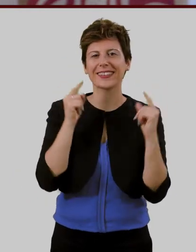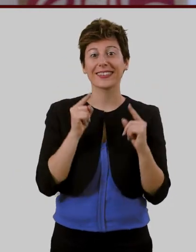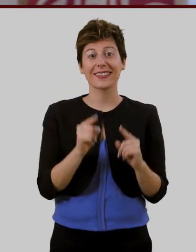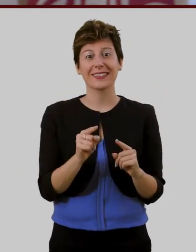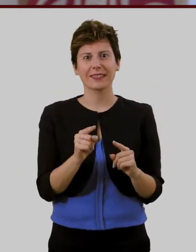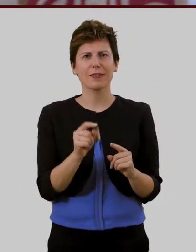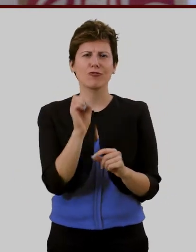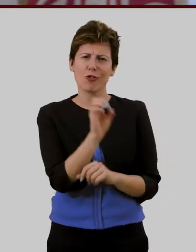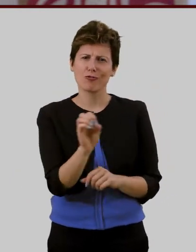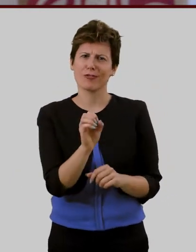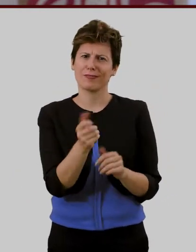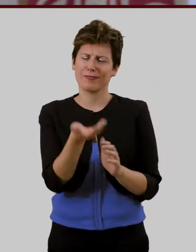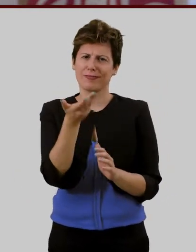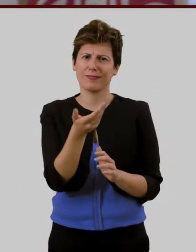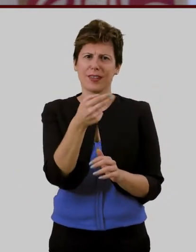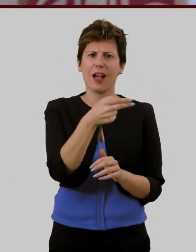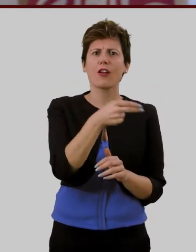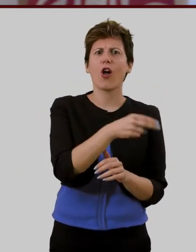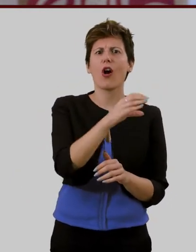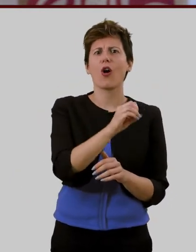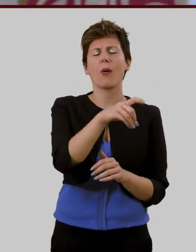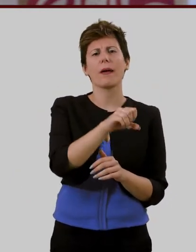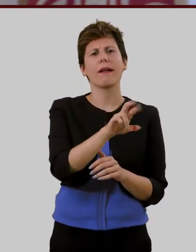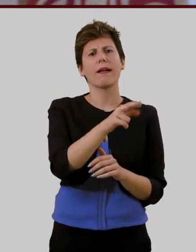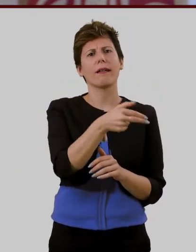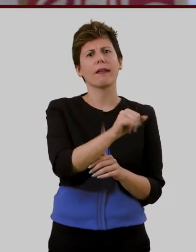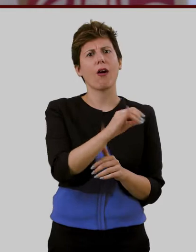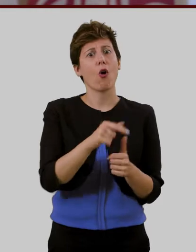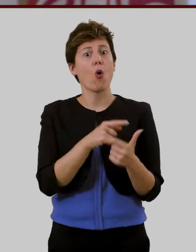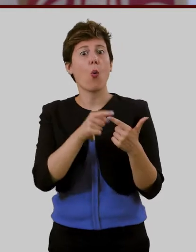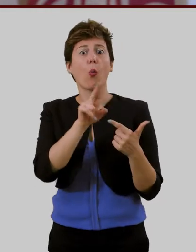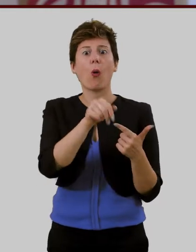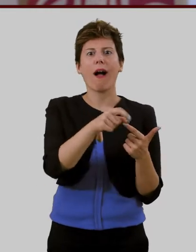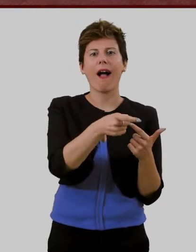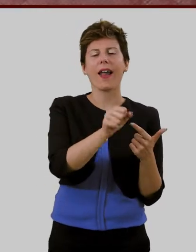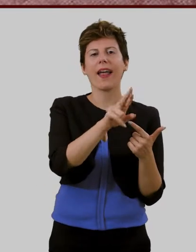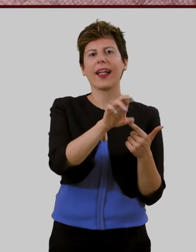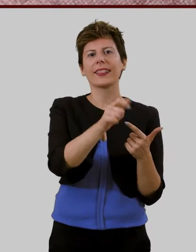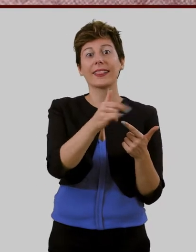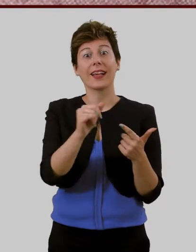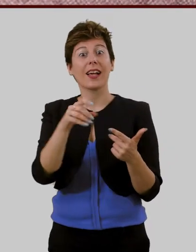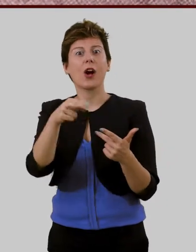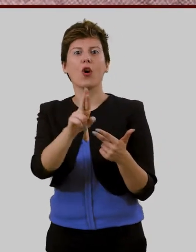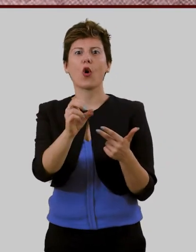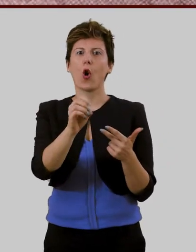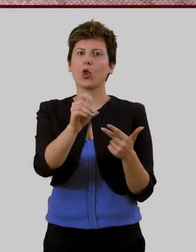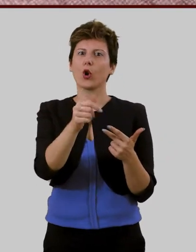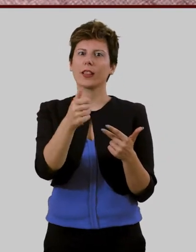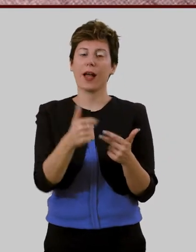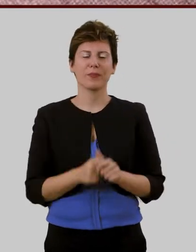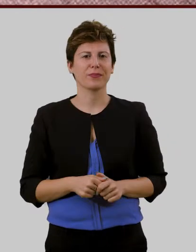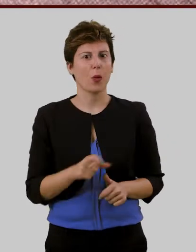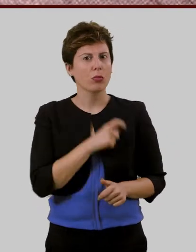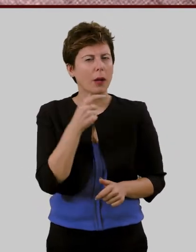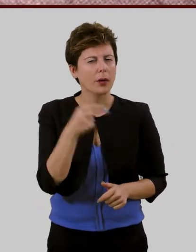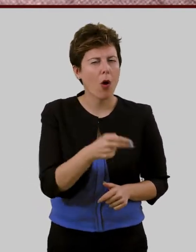illustri come nicolò copernico giuseppe ungaretti e stefano rodotà sapienza al nove era ben otto premi nobel tra i quali guglielmo marconi per la